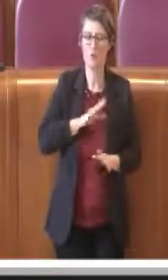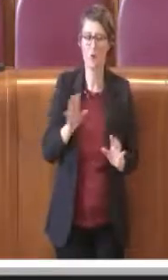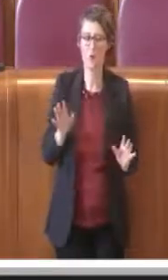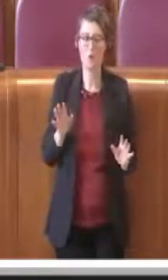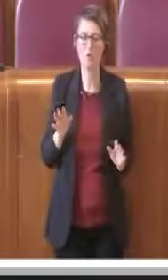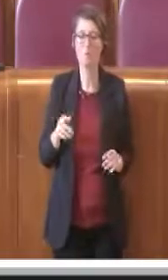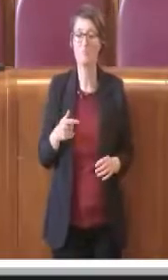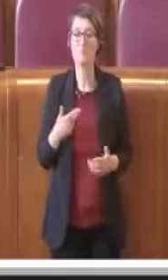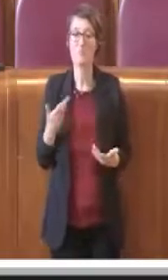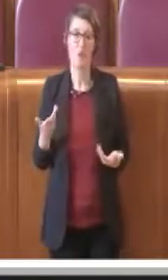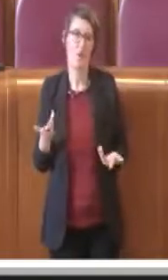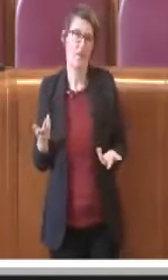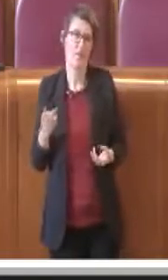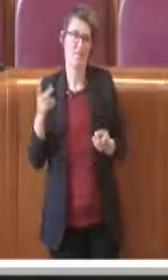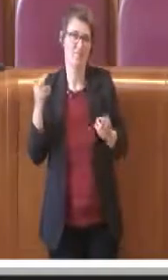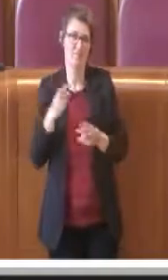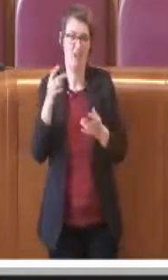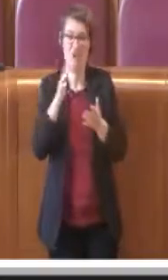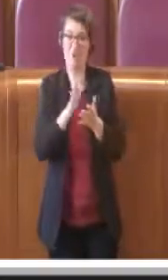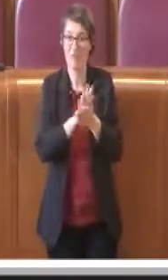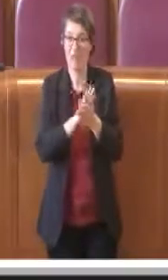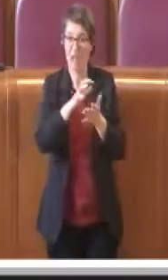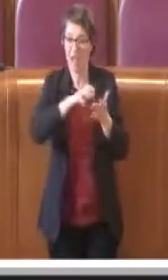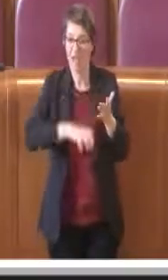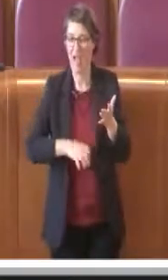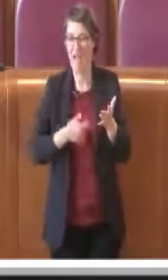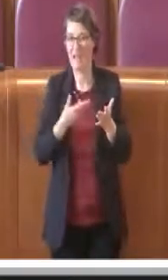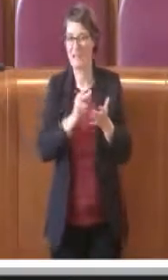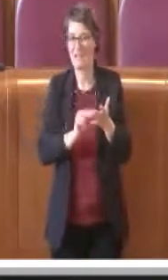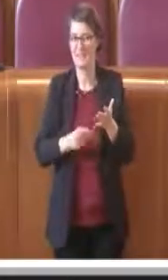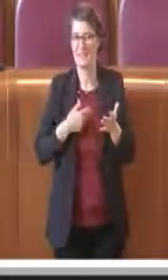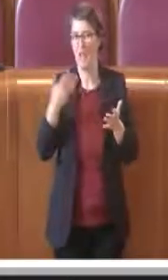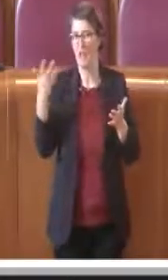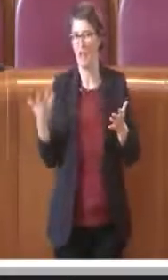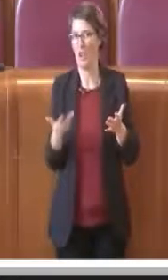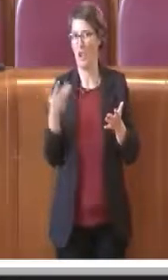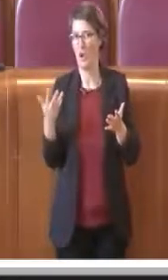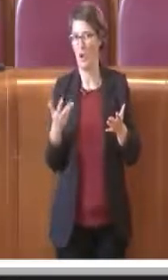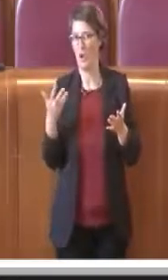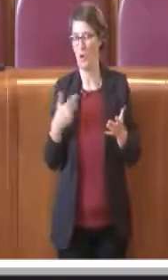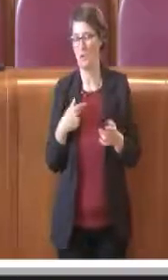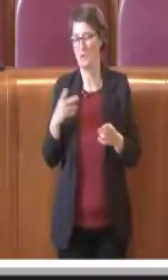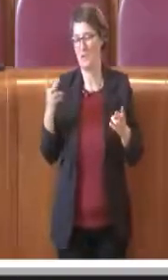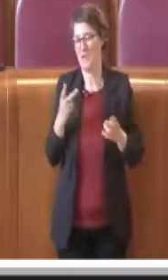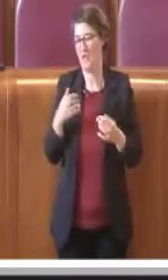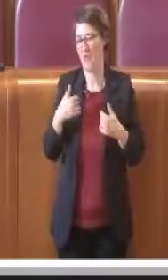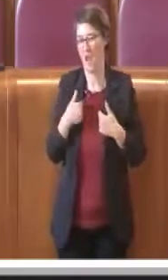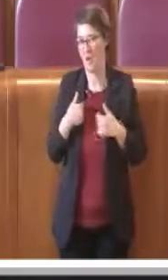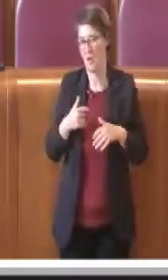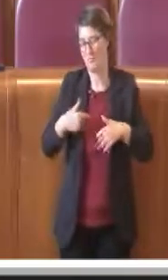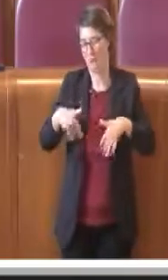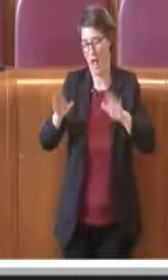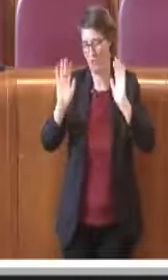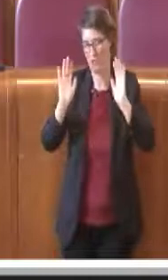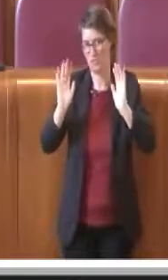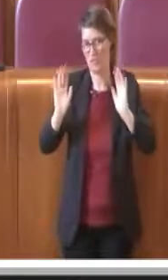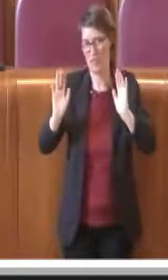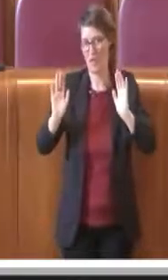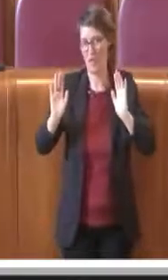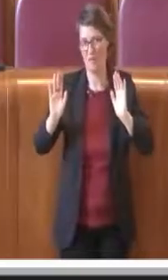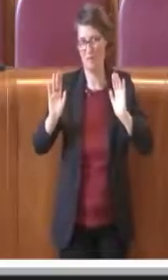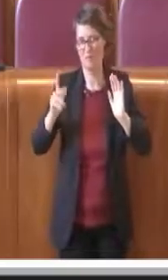vengono scritti certi atti, detto francamente, lascio correre certi